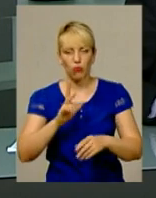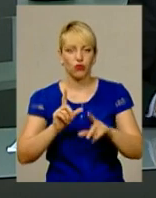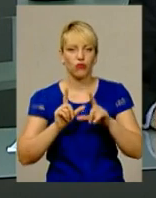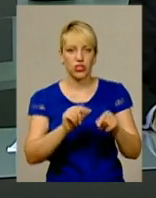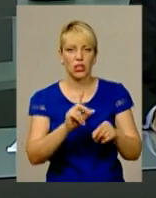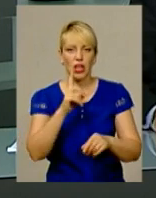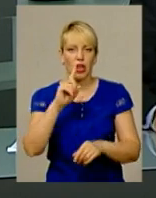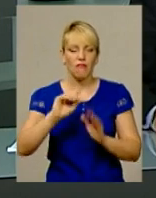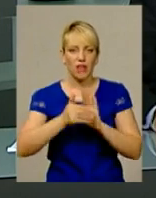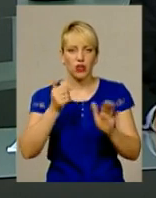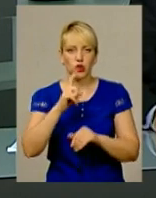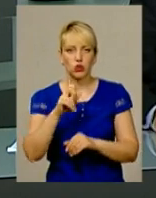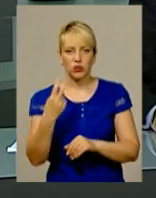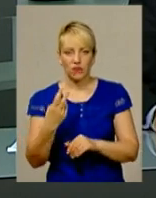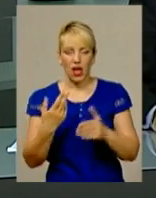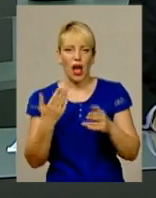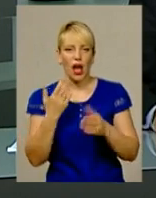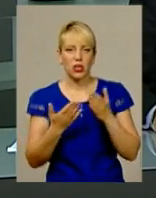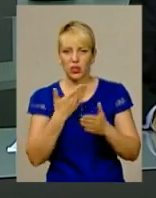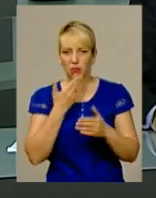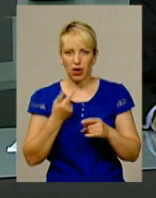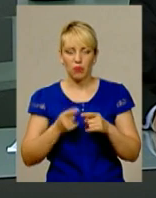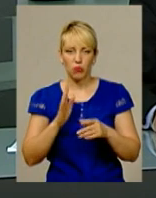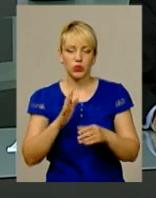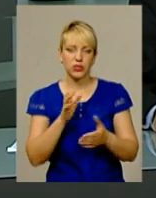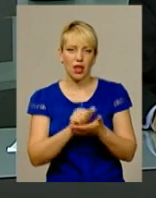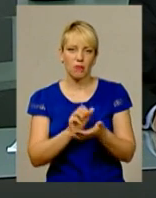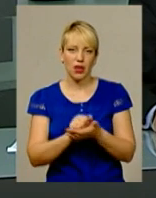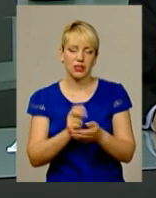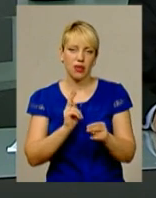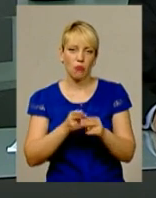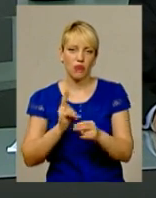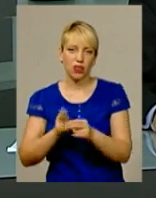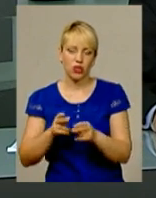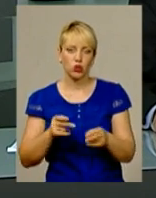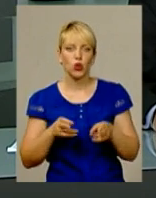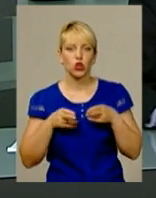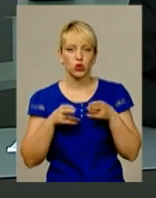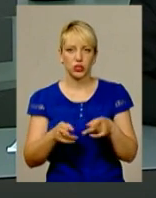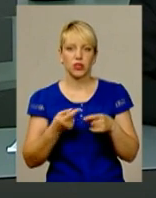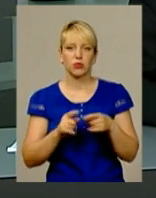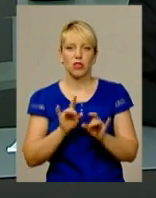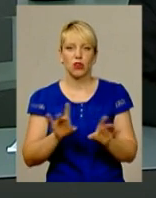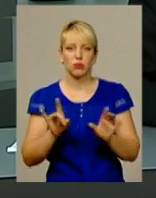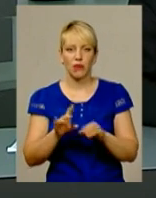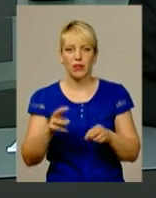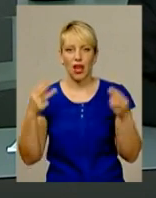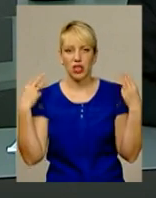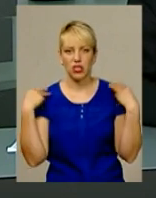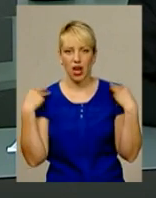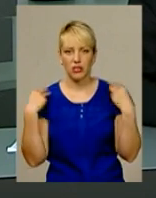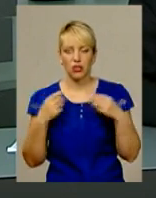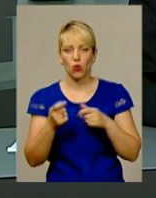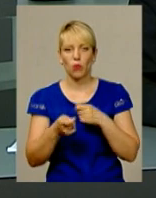виклики 102, а за їх відсутності займатимуться профілактикою злочинності. Про це розповів начальник управління превентивної